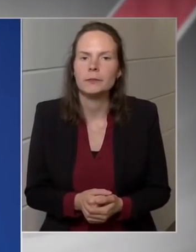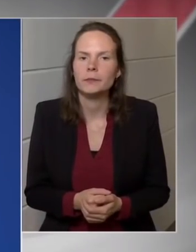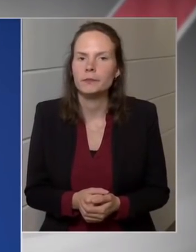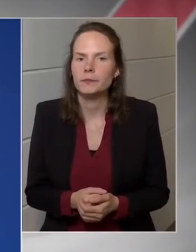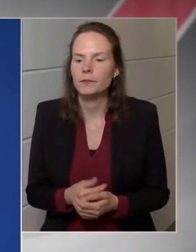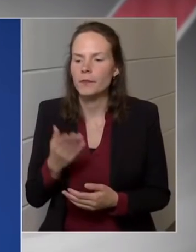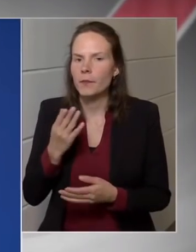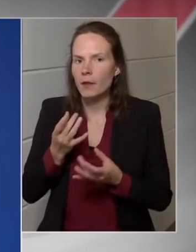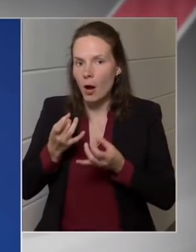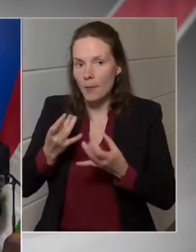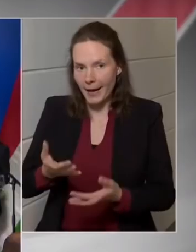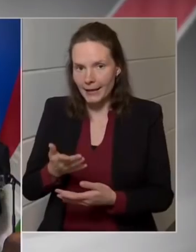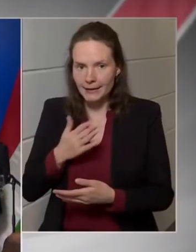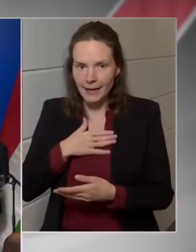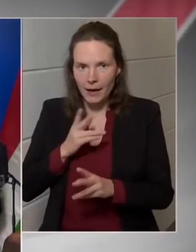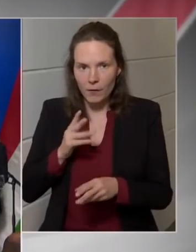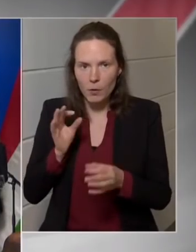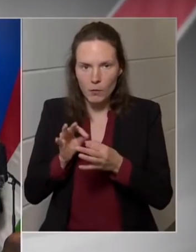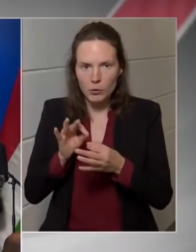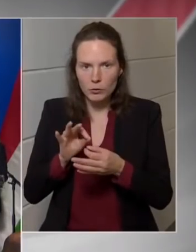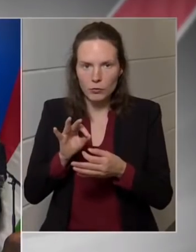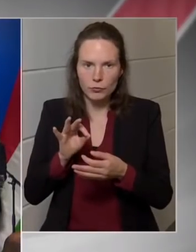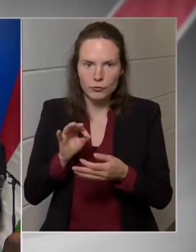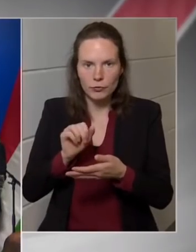Megengedik a korállam, vannak pontos számok.